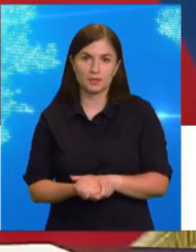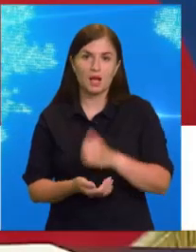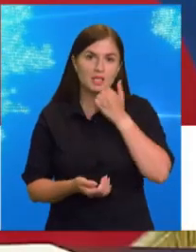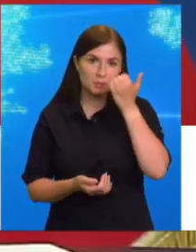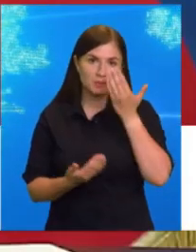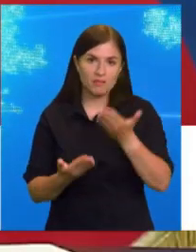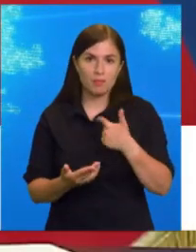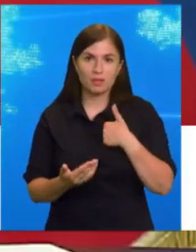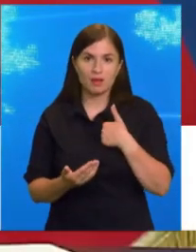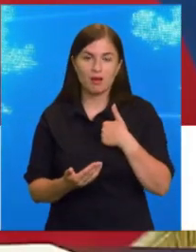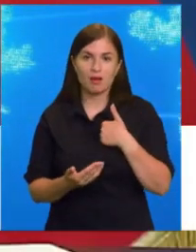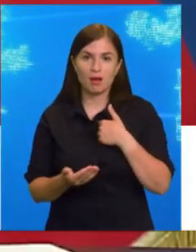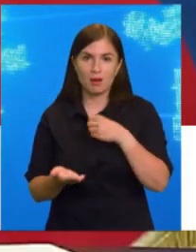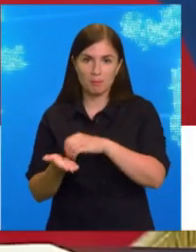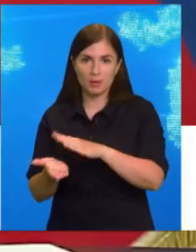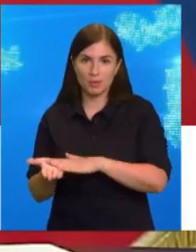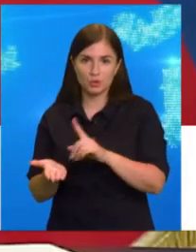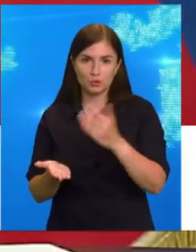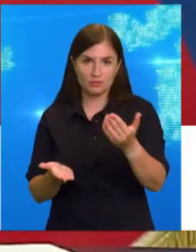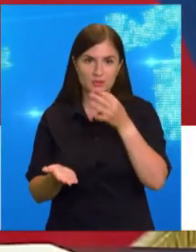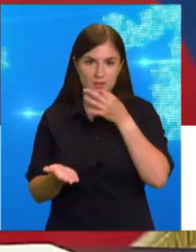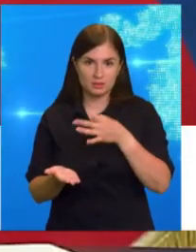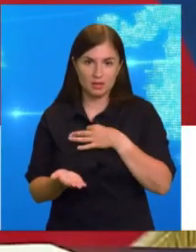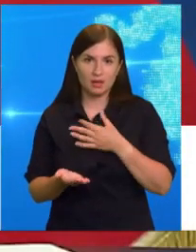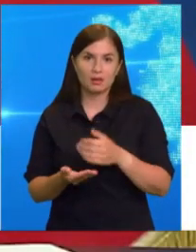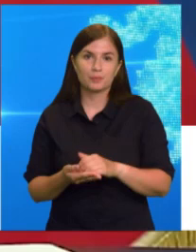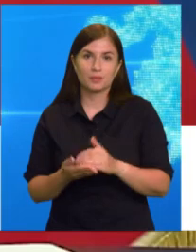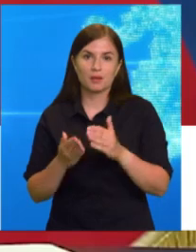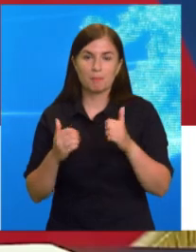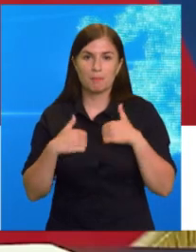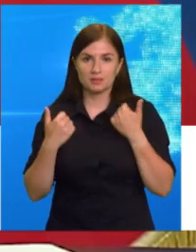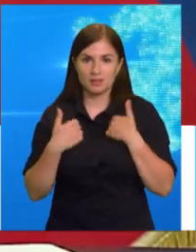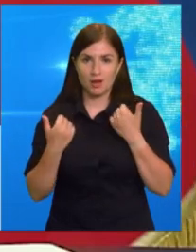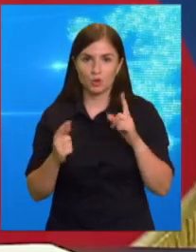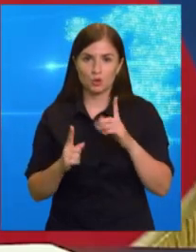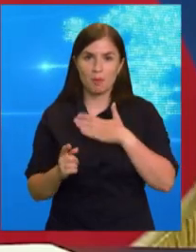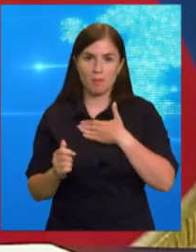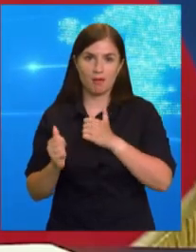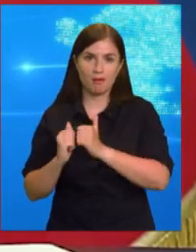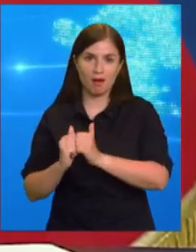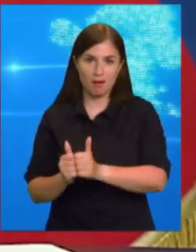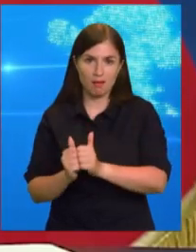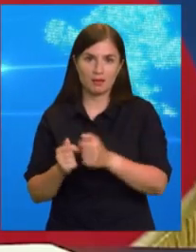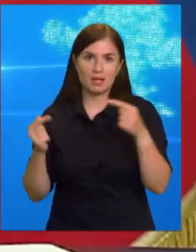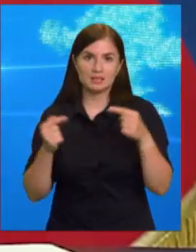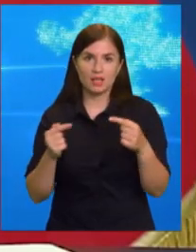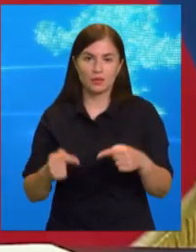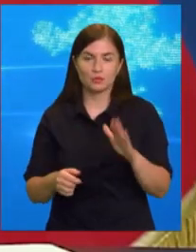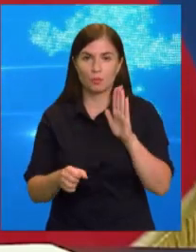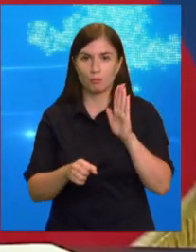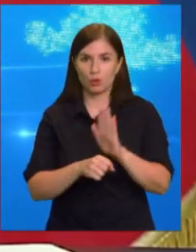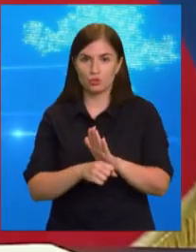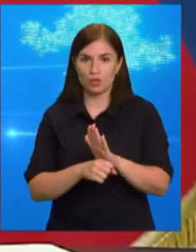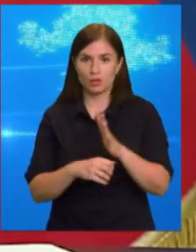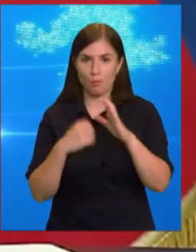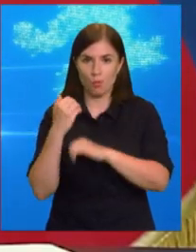вам. Я пометил то, что вы сказали. Постараюсь так, чтобы мои коллеги соответствующие поручения после нашей